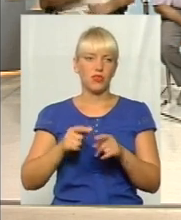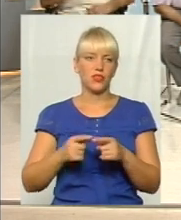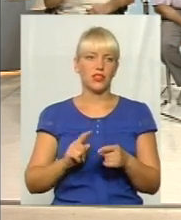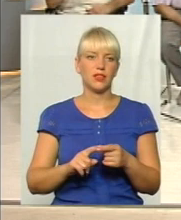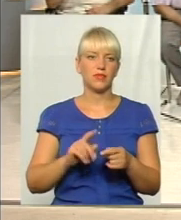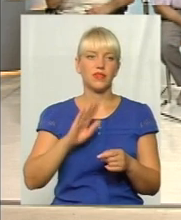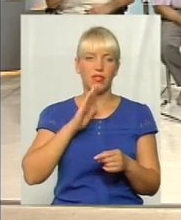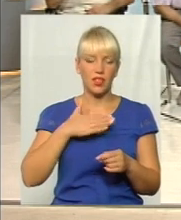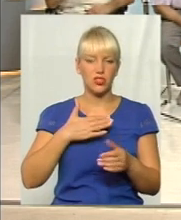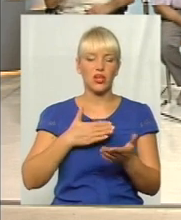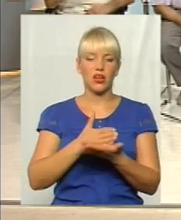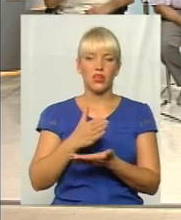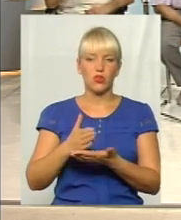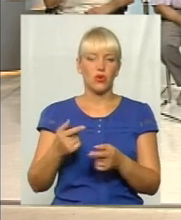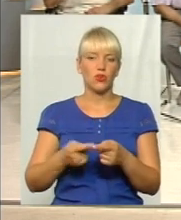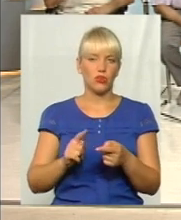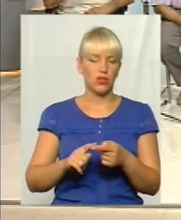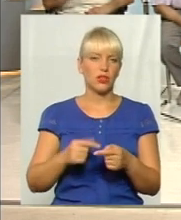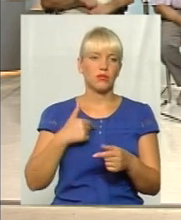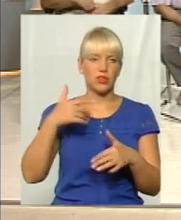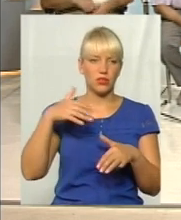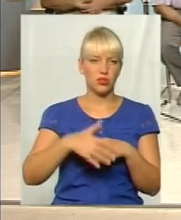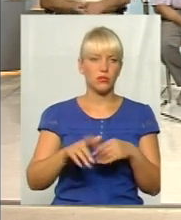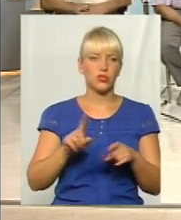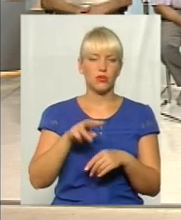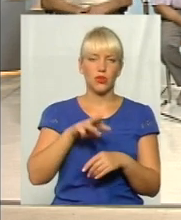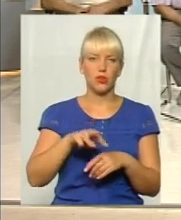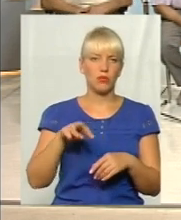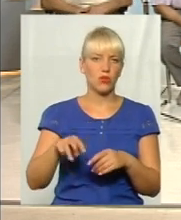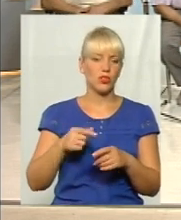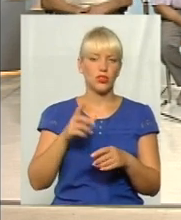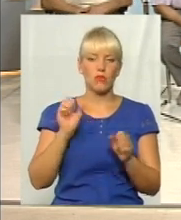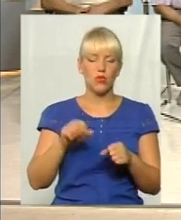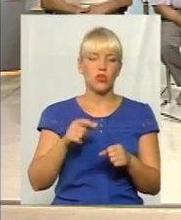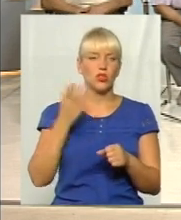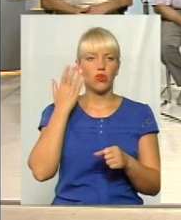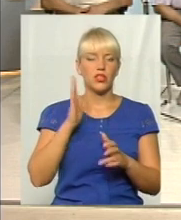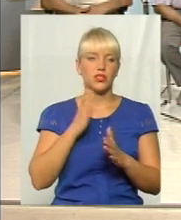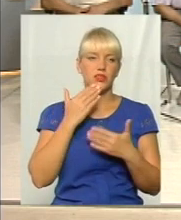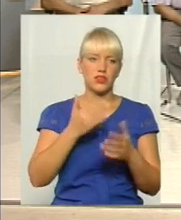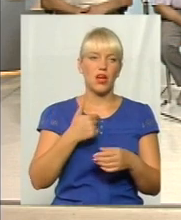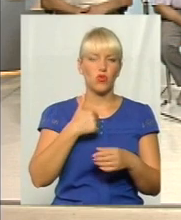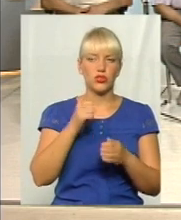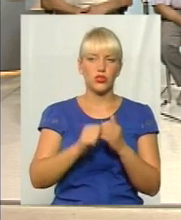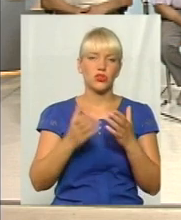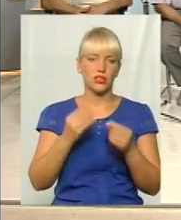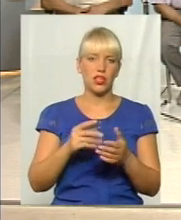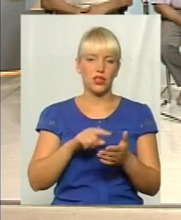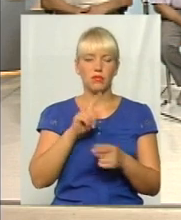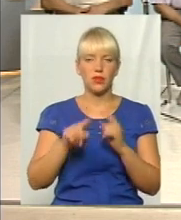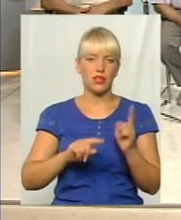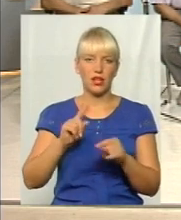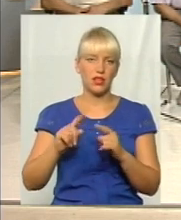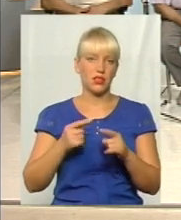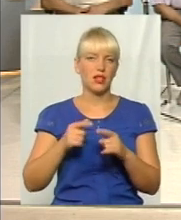тому що, ми щоденно цим займаємся, я розумію, що Микола Миколаївич може тільки тоді, коли теж звертаються, а в нас щоденно працюють люди,